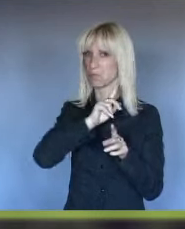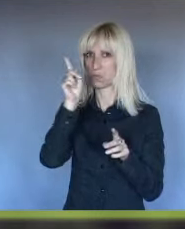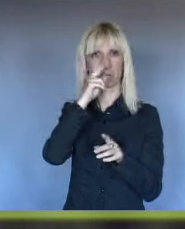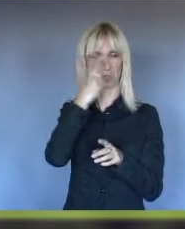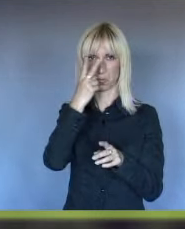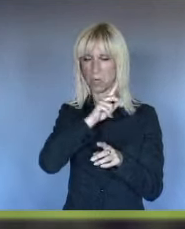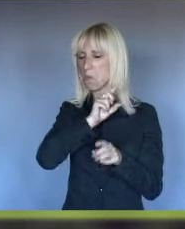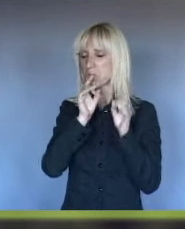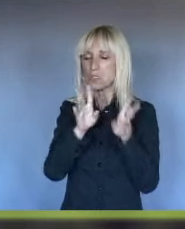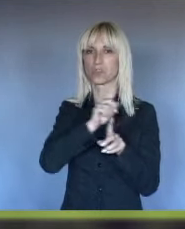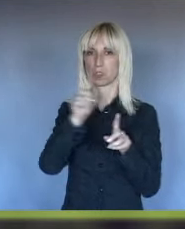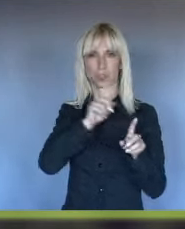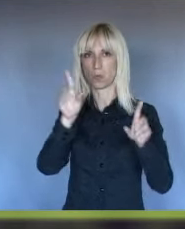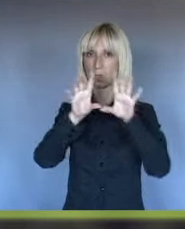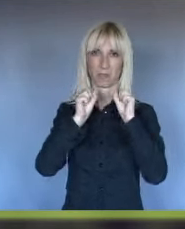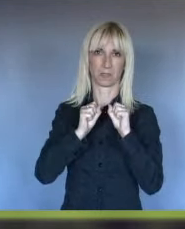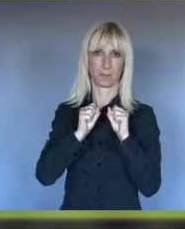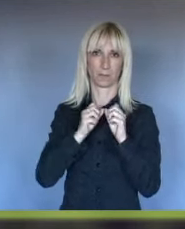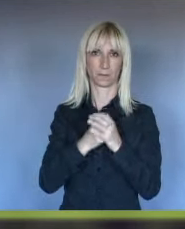razumeli i da ništa nisu shvatili.